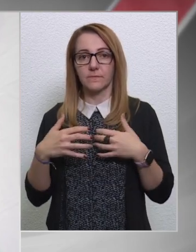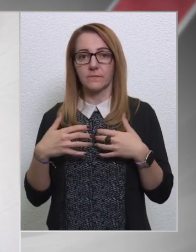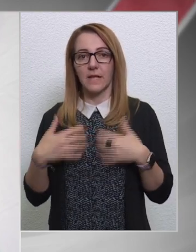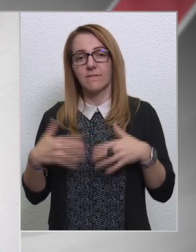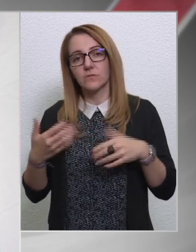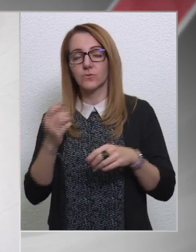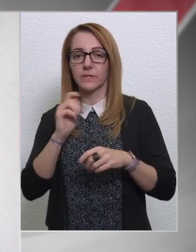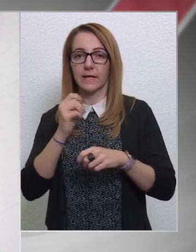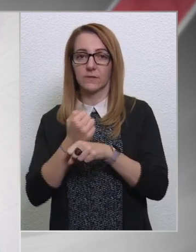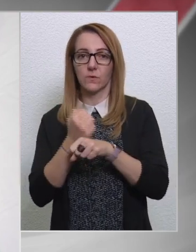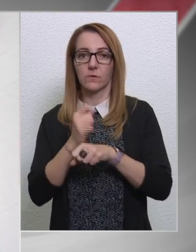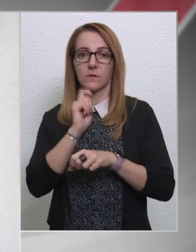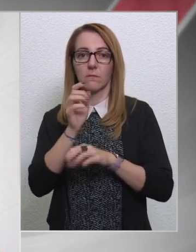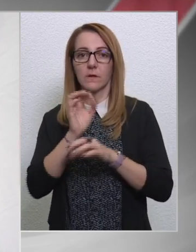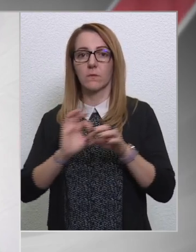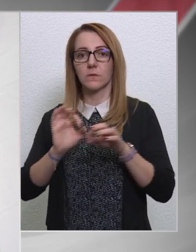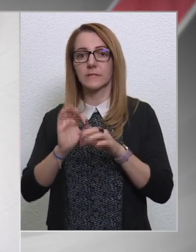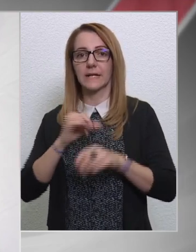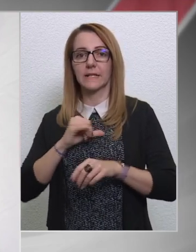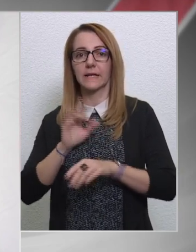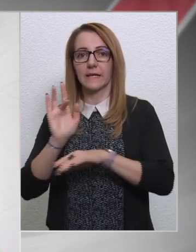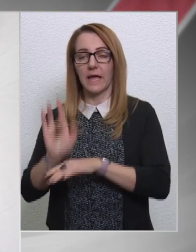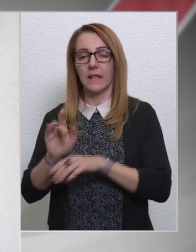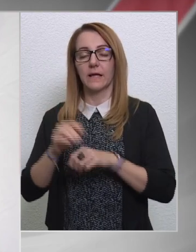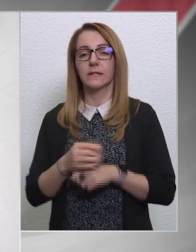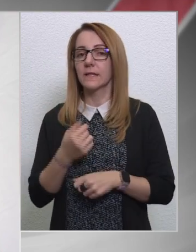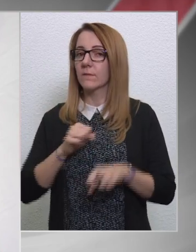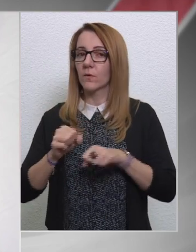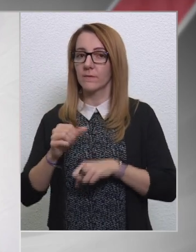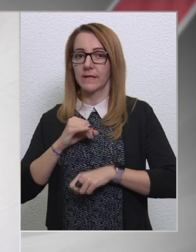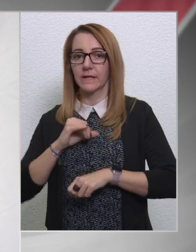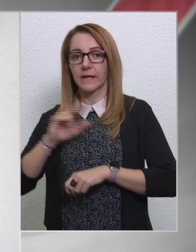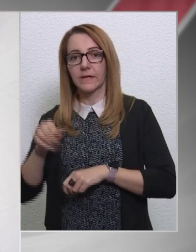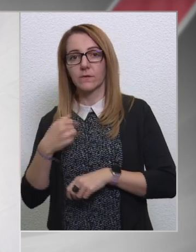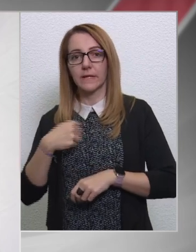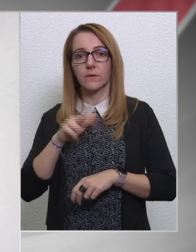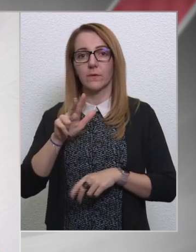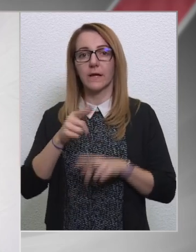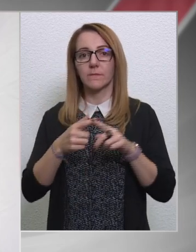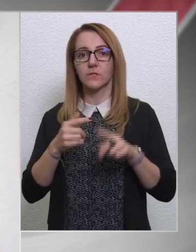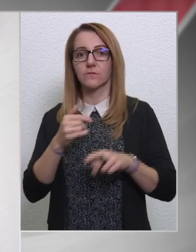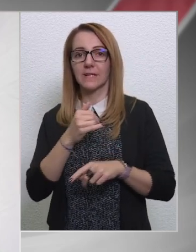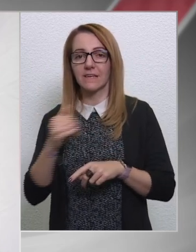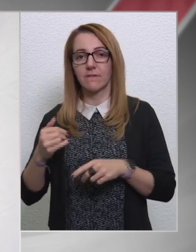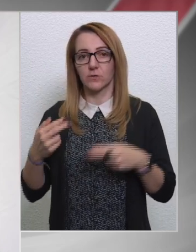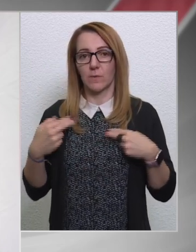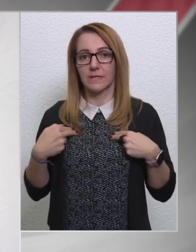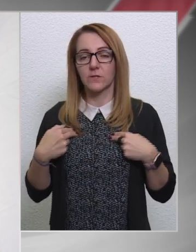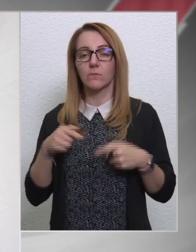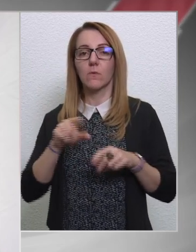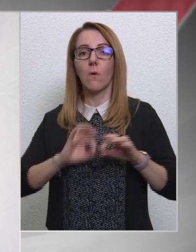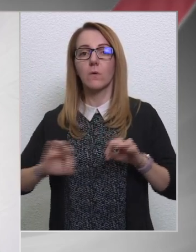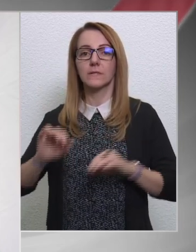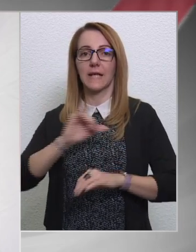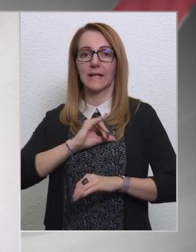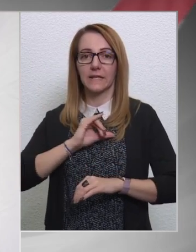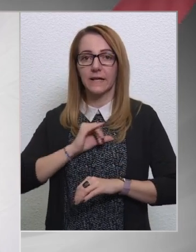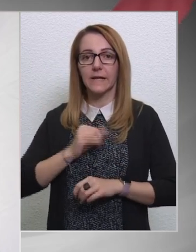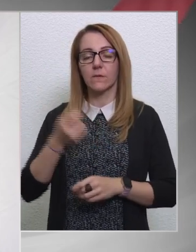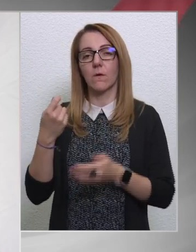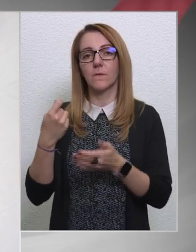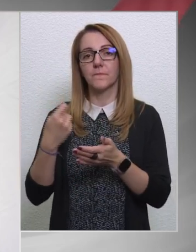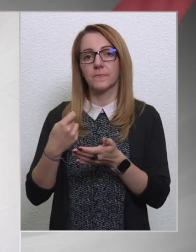Magyarország nyilvánvaló érdekei ellen. Mert itt nem a kormány érdekeiről van szó, köszönjük, hogy nekünk három és fél éves mandátumunk van, itt az ország érdekeiről, pedagógusok